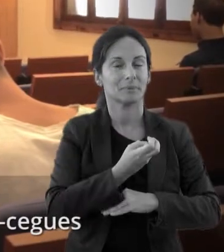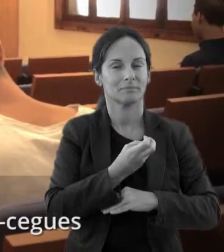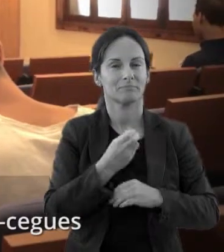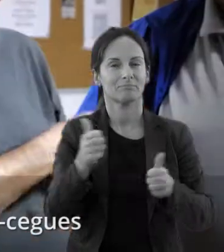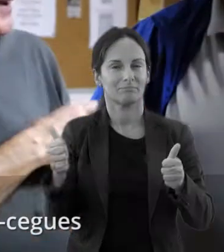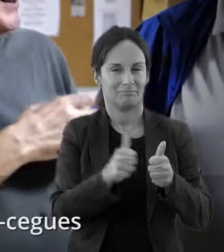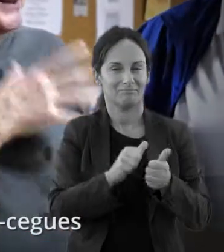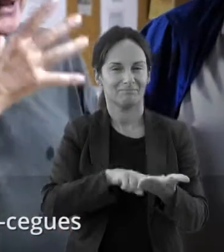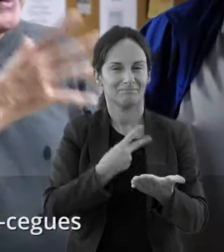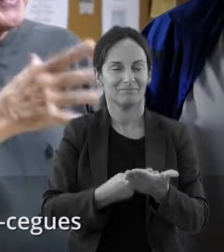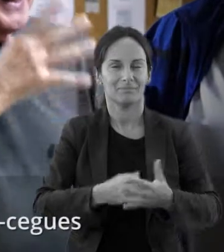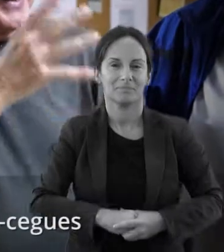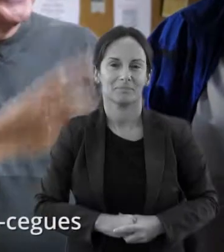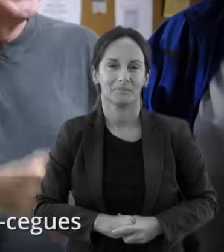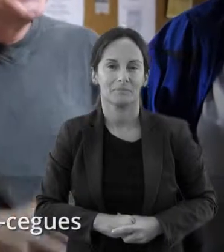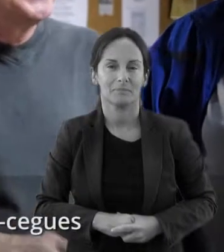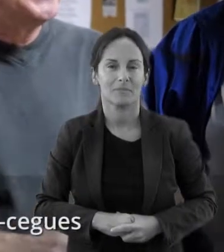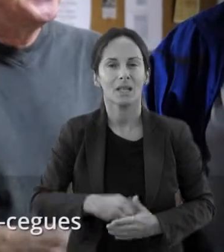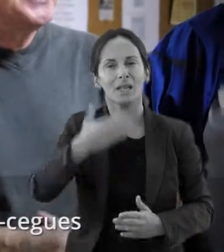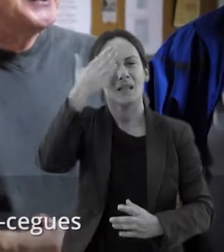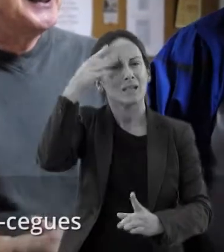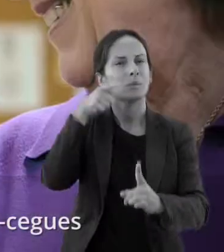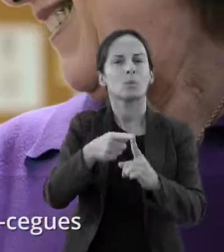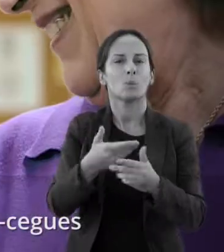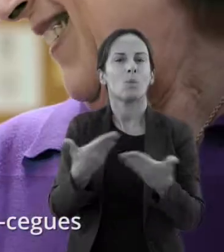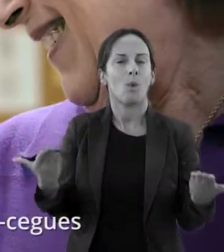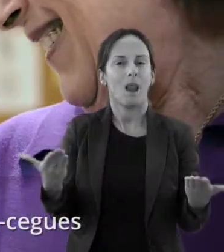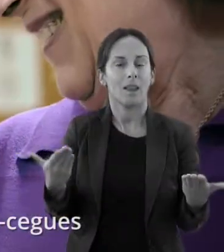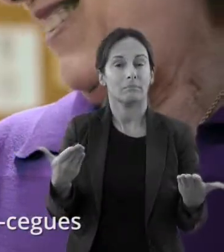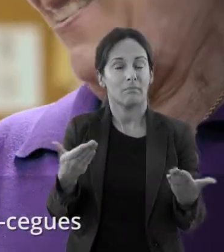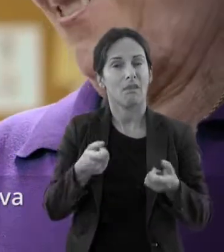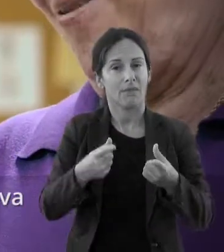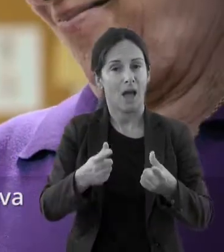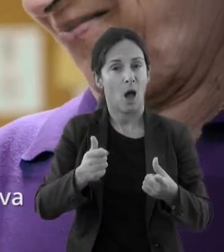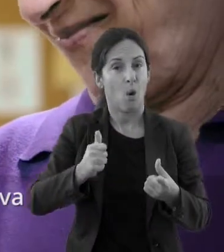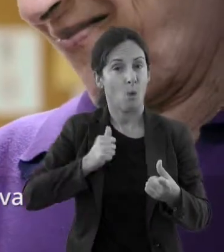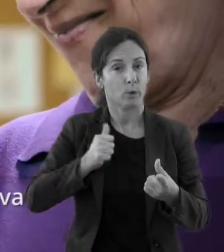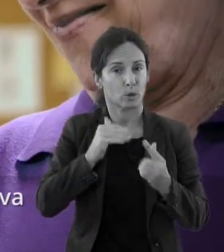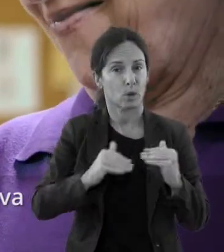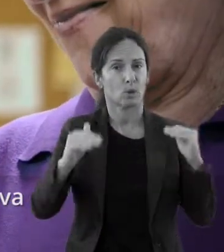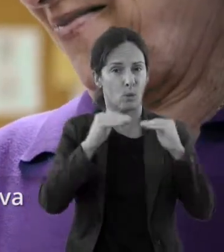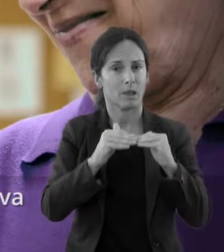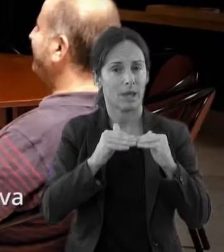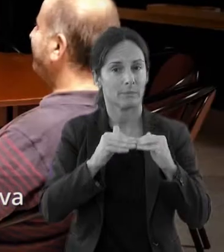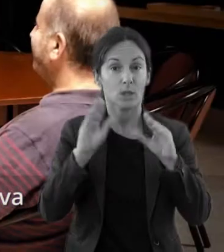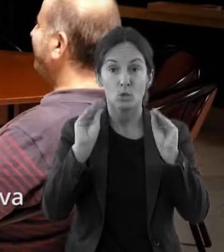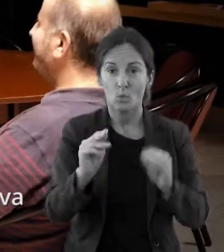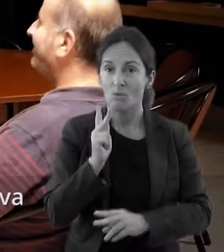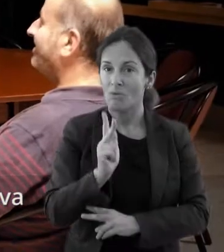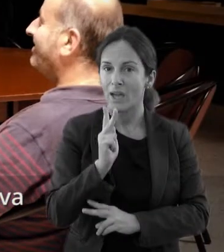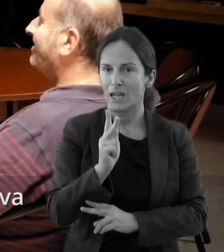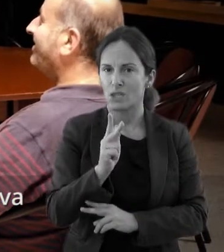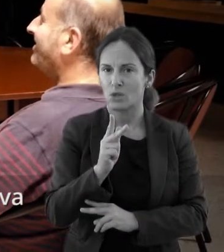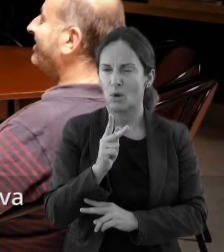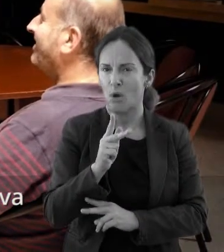propòsit principal és el de donar igualtat d'oportunitats a les persones sordes i sorcelles, garantint el seu dret a